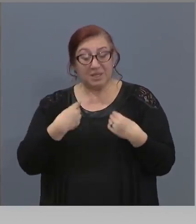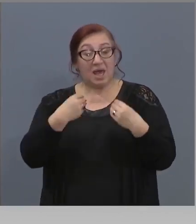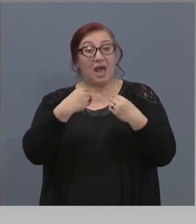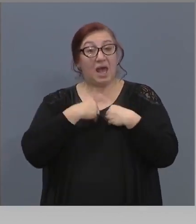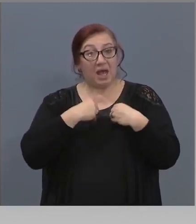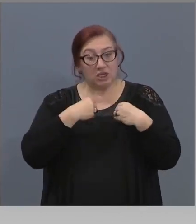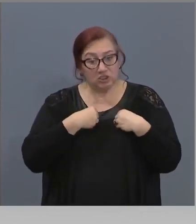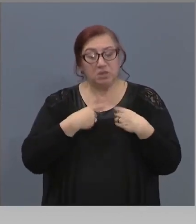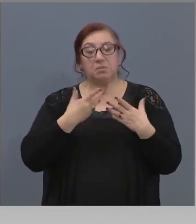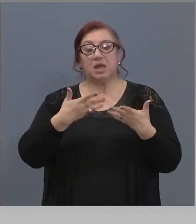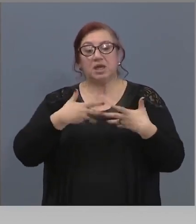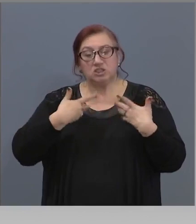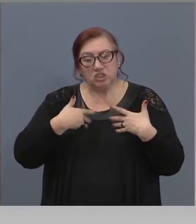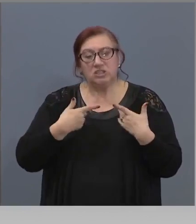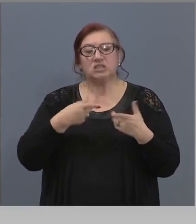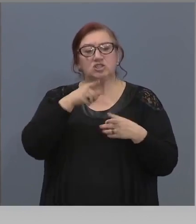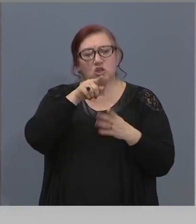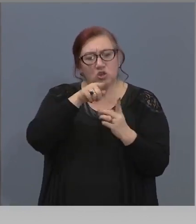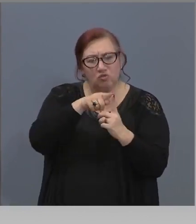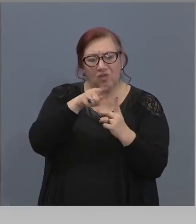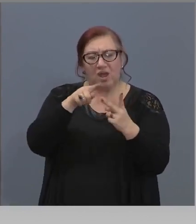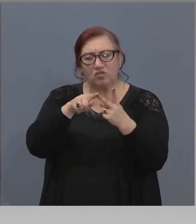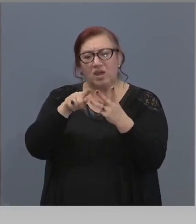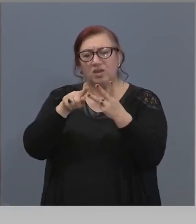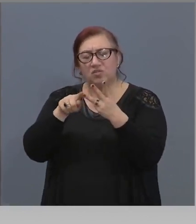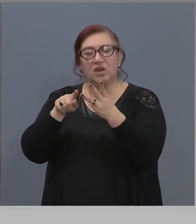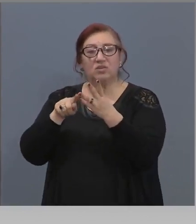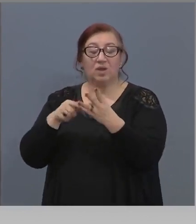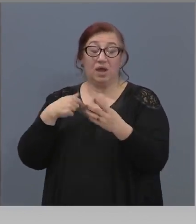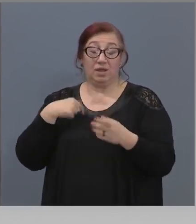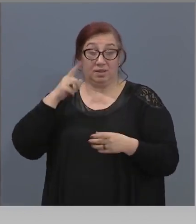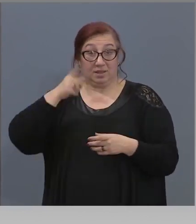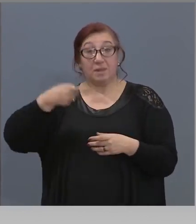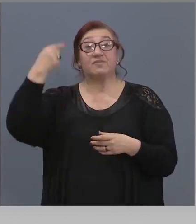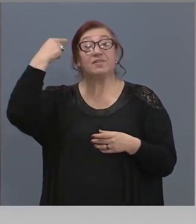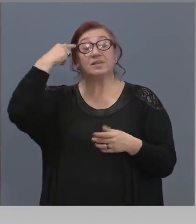Чиста е сделката, толкова, така, така, така. Не знаеш.